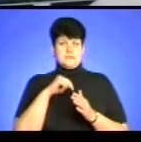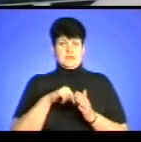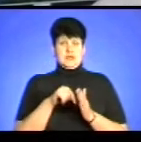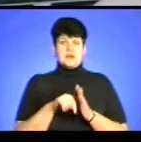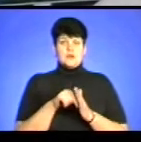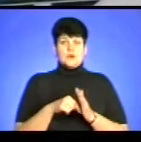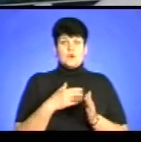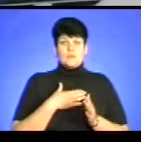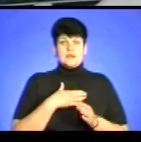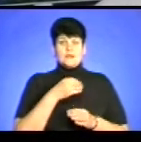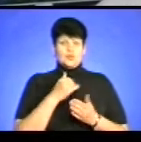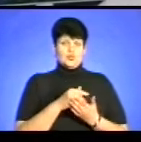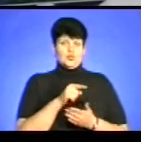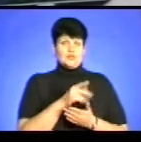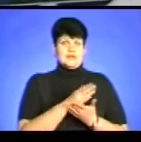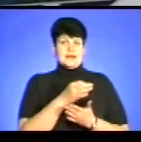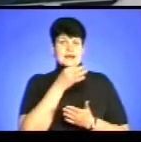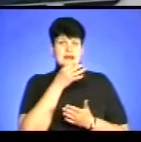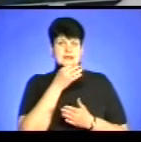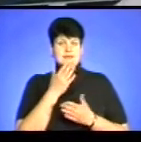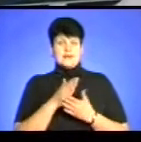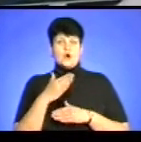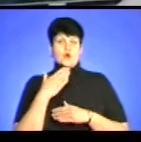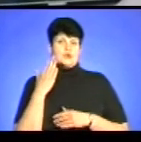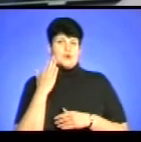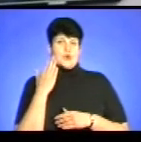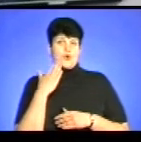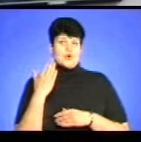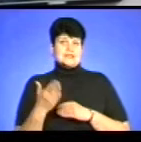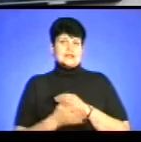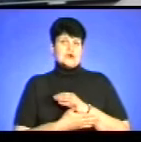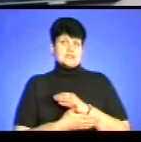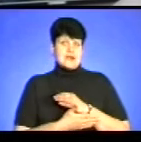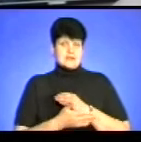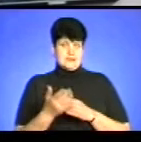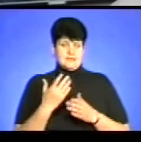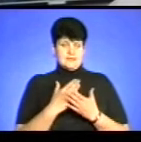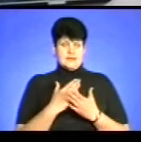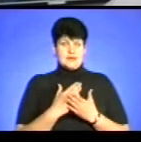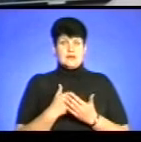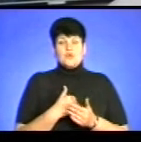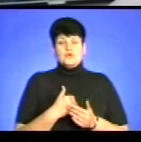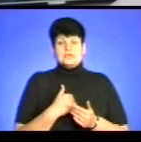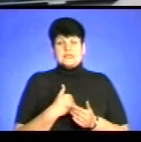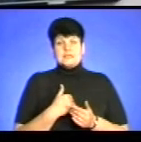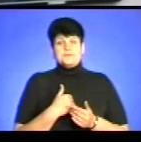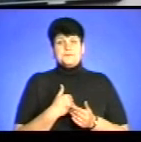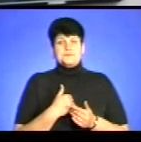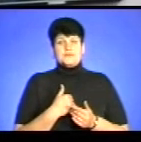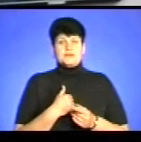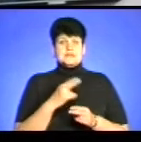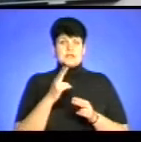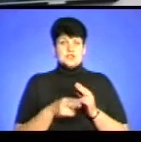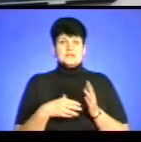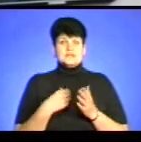в мене ранні твори є і останні твори є. Я хотів оцю виставкою завершити свій творчий шлях, тому